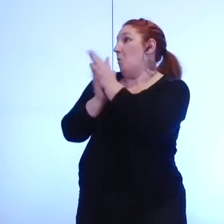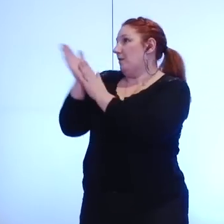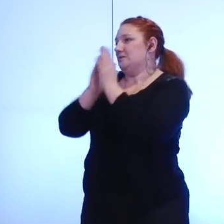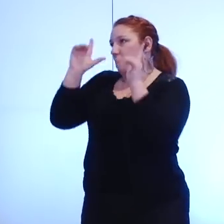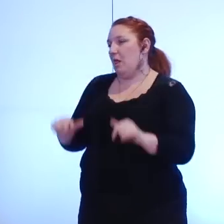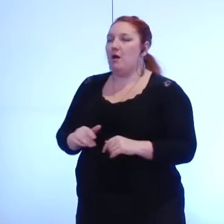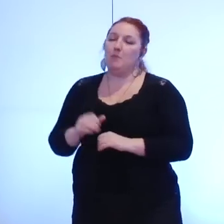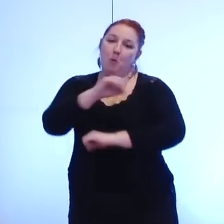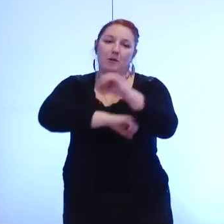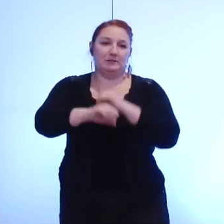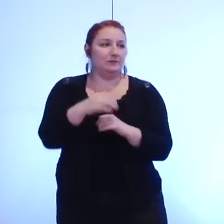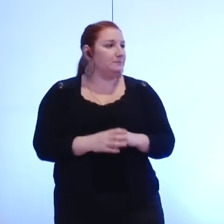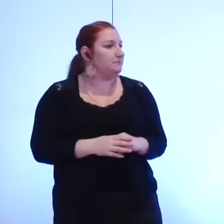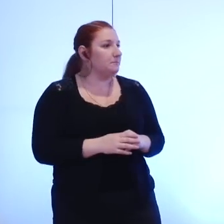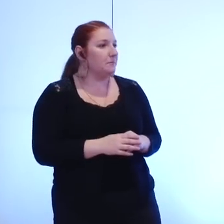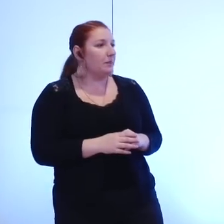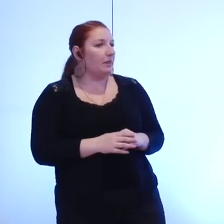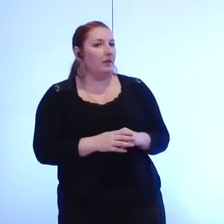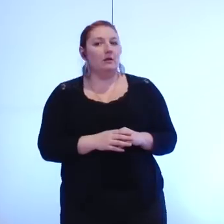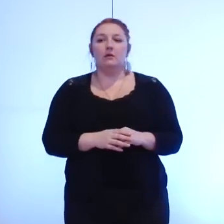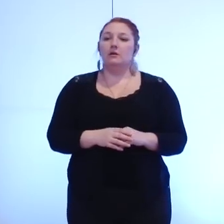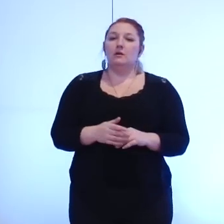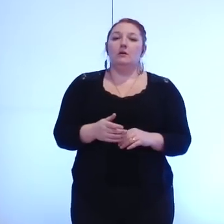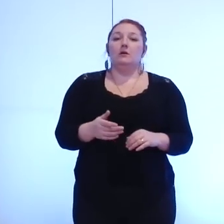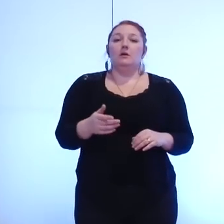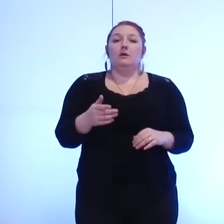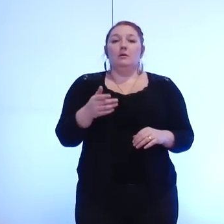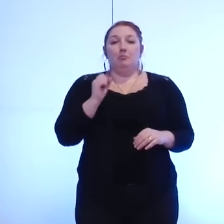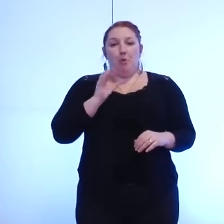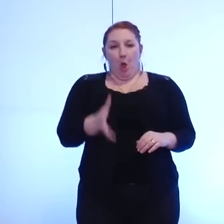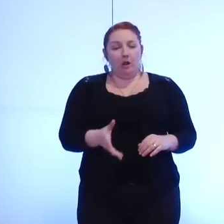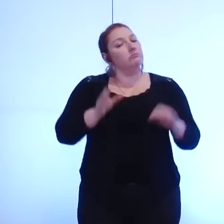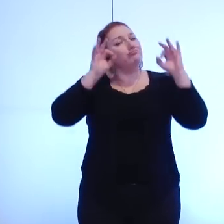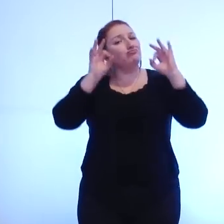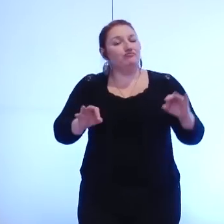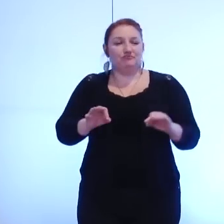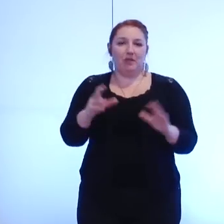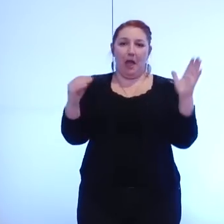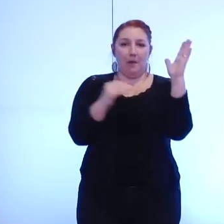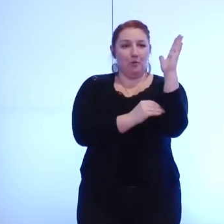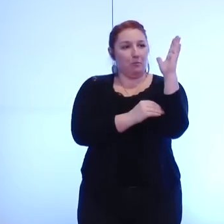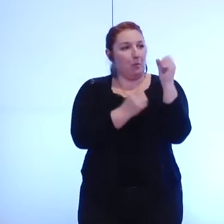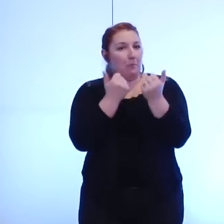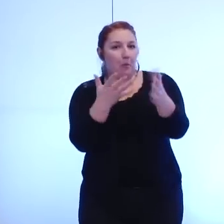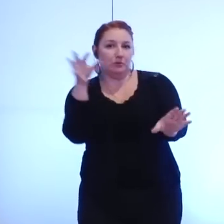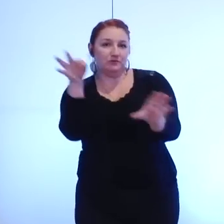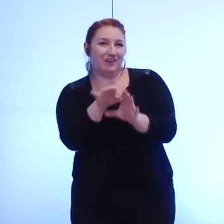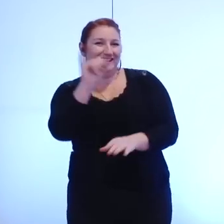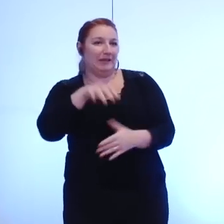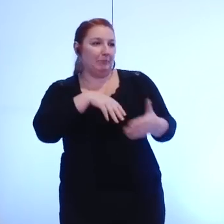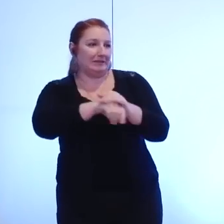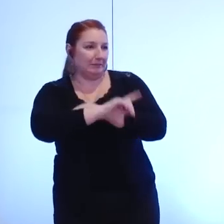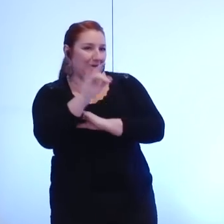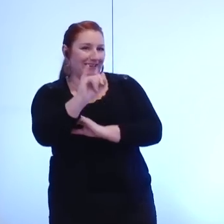tout à fait je mets cet amendement au voie qui ne prend pas part au vote qui s